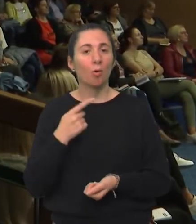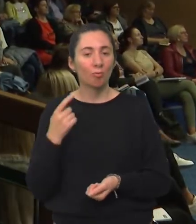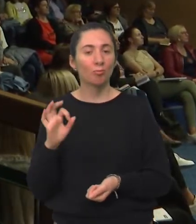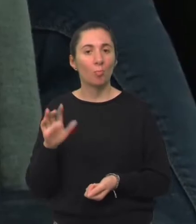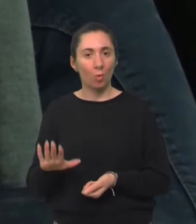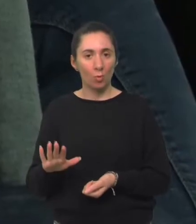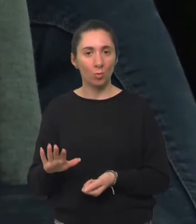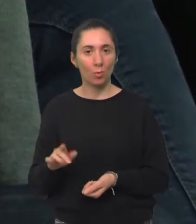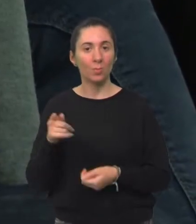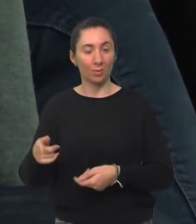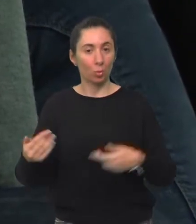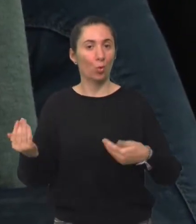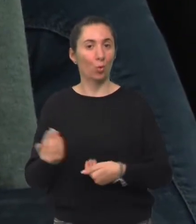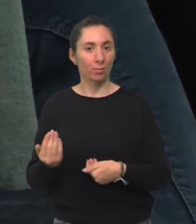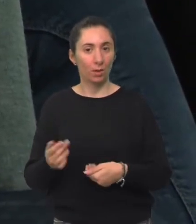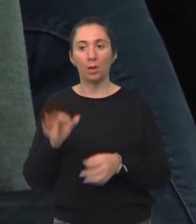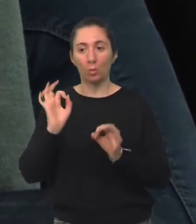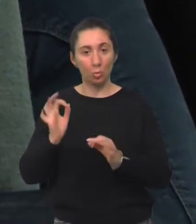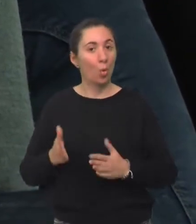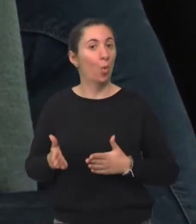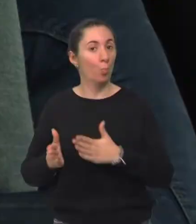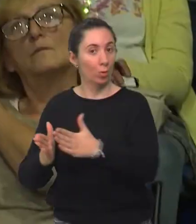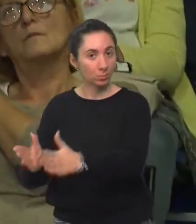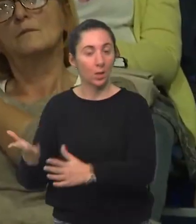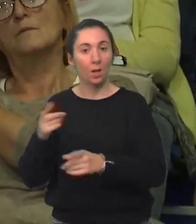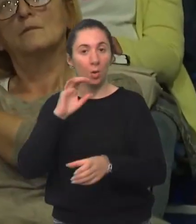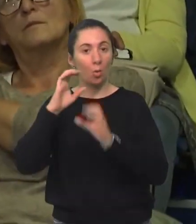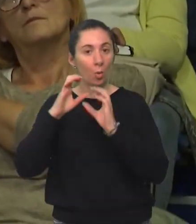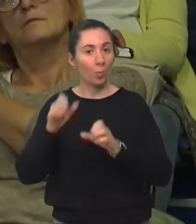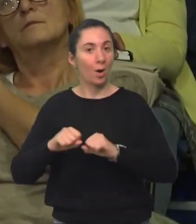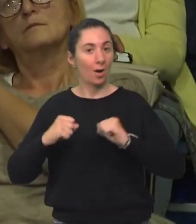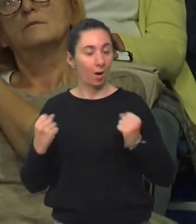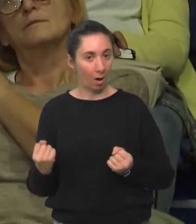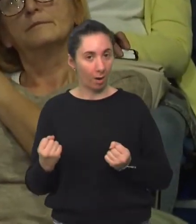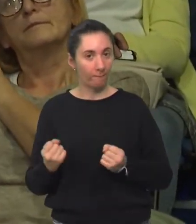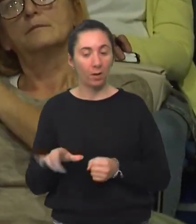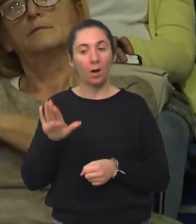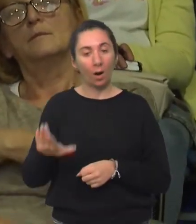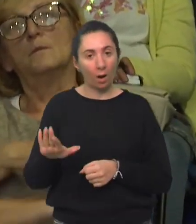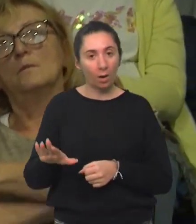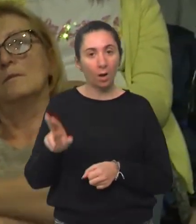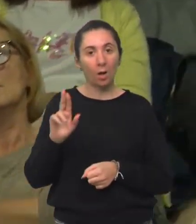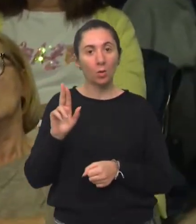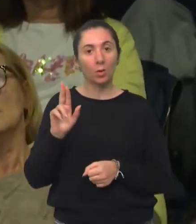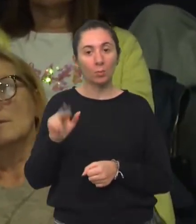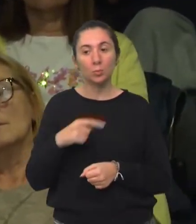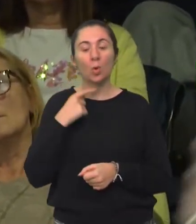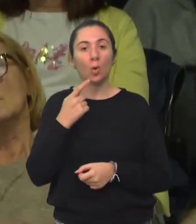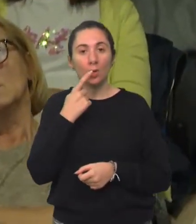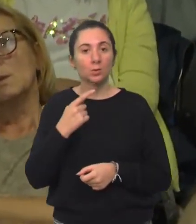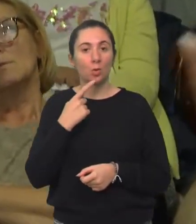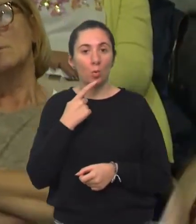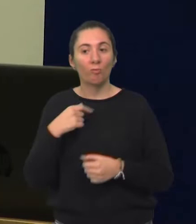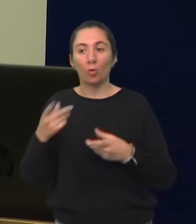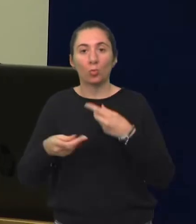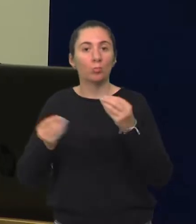zapravo o tome da je to djete ide u pravom smjeru kada je komunikacijski razvoj u pitanju i onda na njega naravno jezično govorni koji